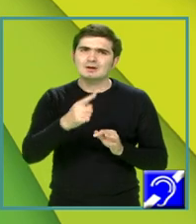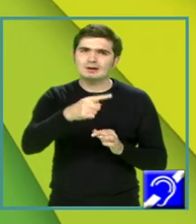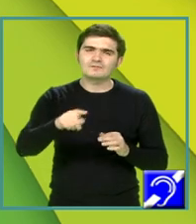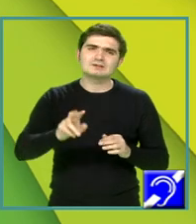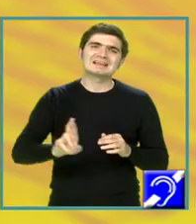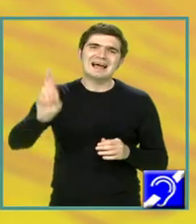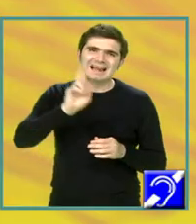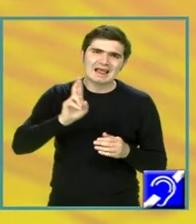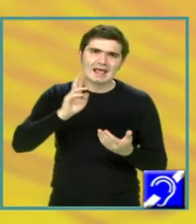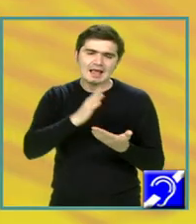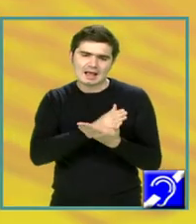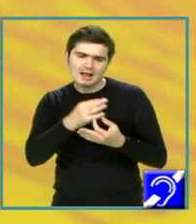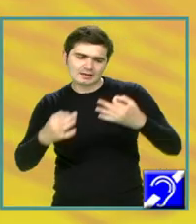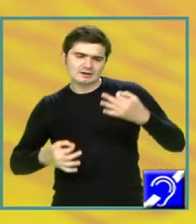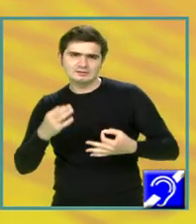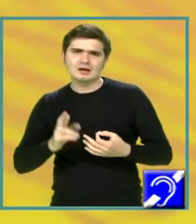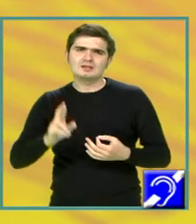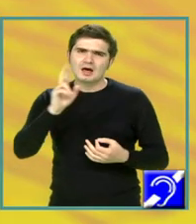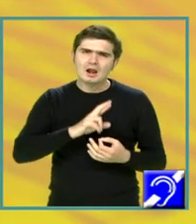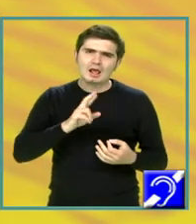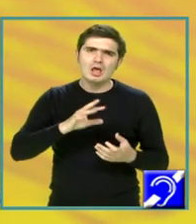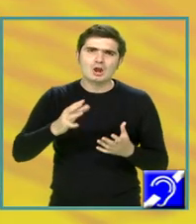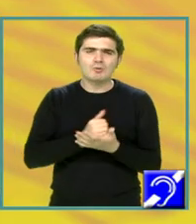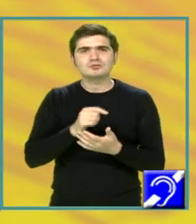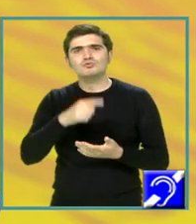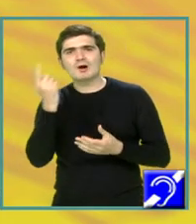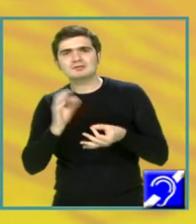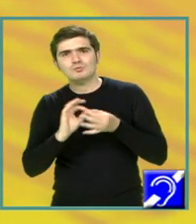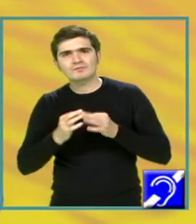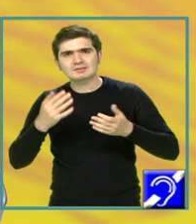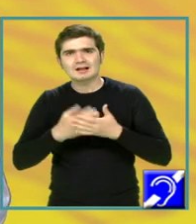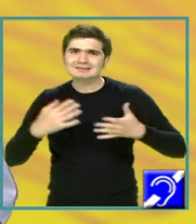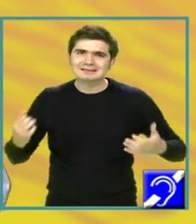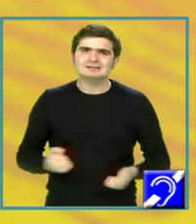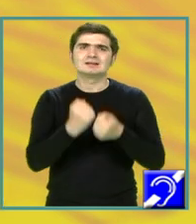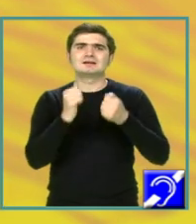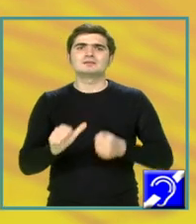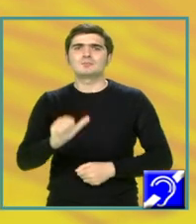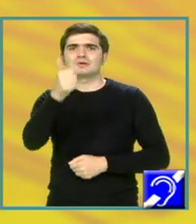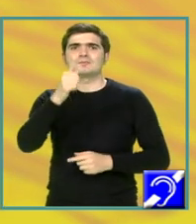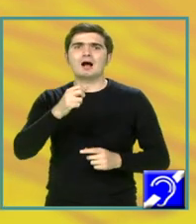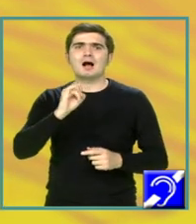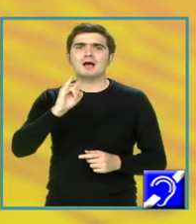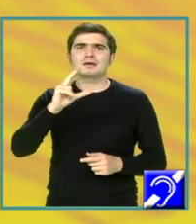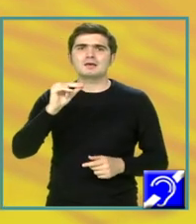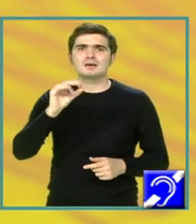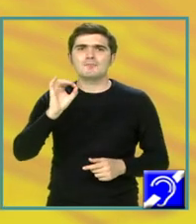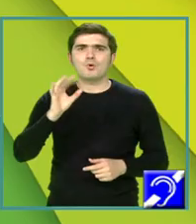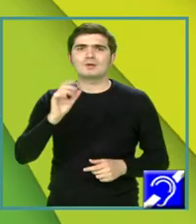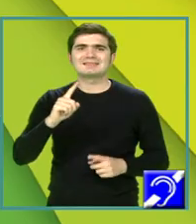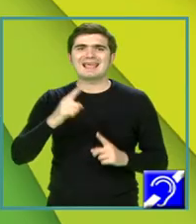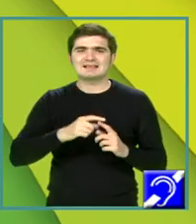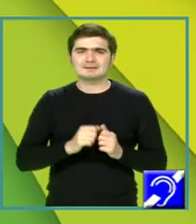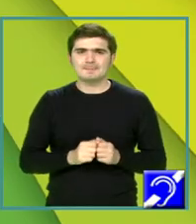reinterpretarea sau reluarea cu alte cuvinte și întărirea ipotezei. Aici am sugerat câteva